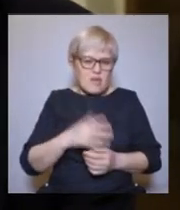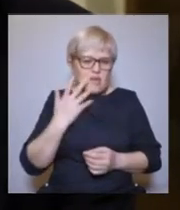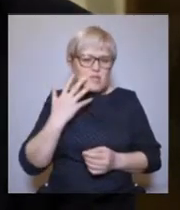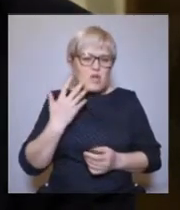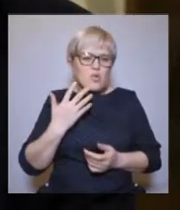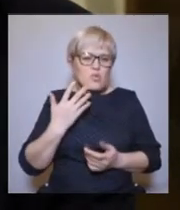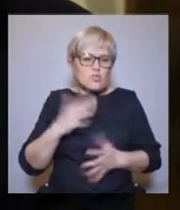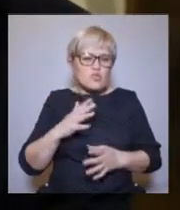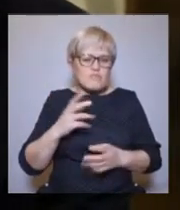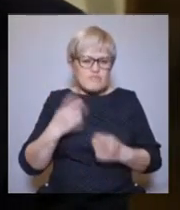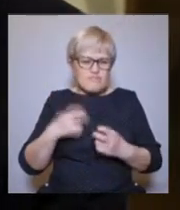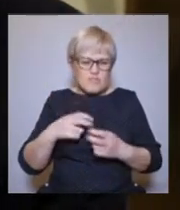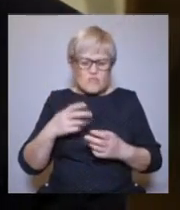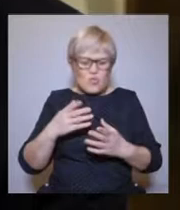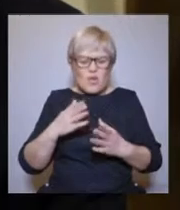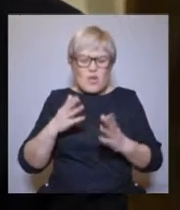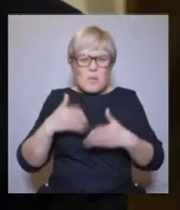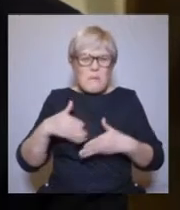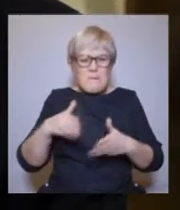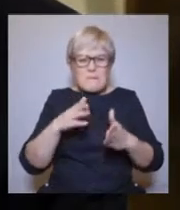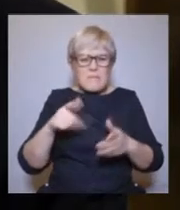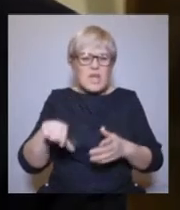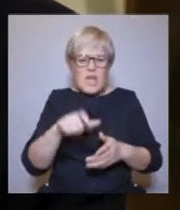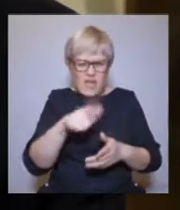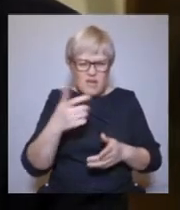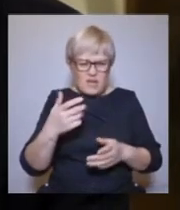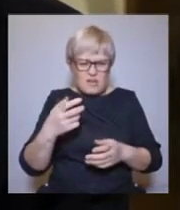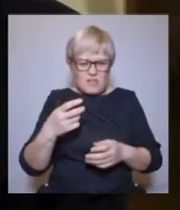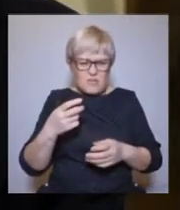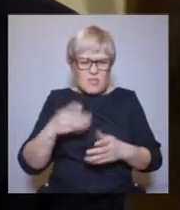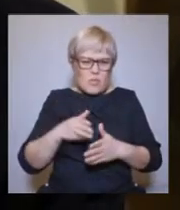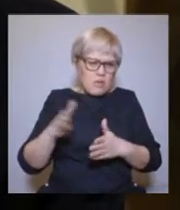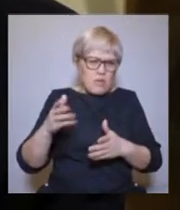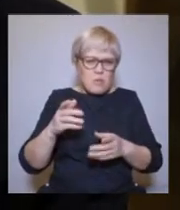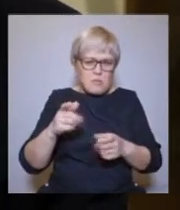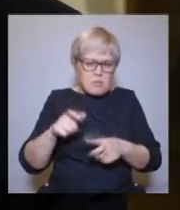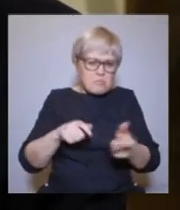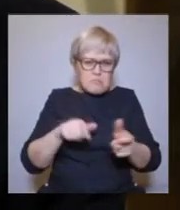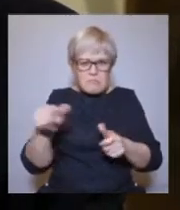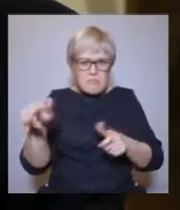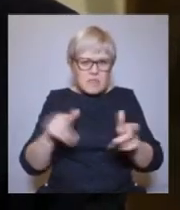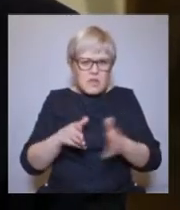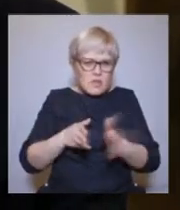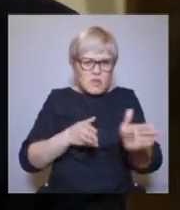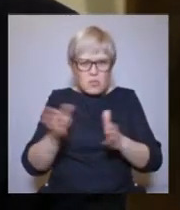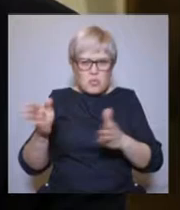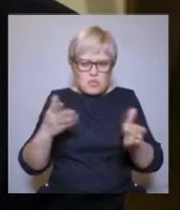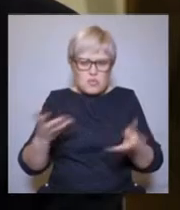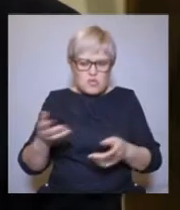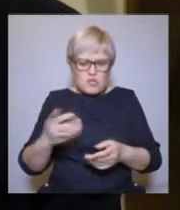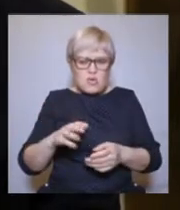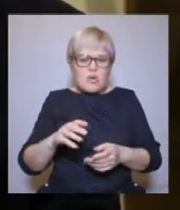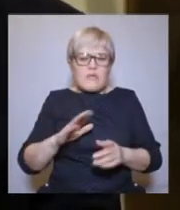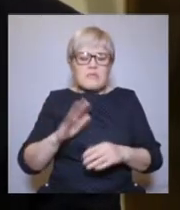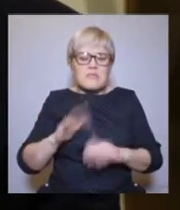городище, и все дети в школе начинают бегать с железными мечами и устраивать настоящее сражение. Где